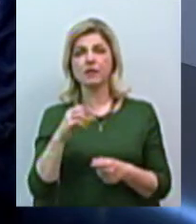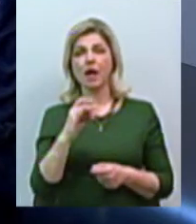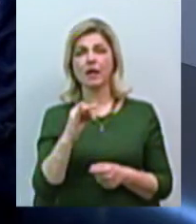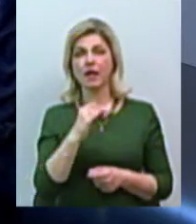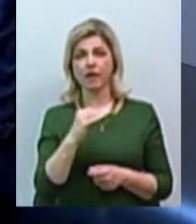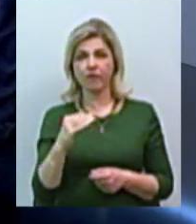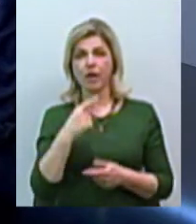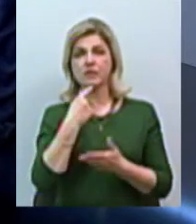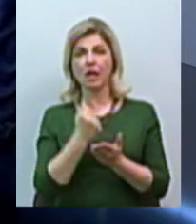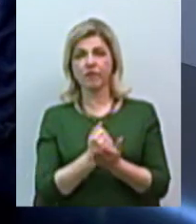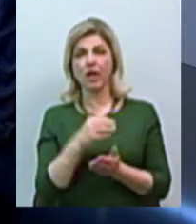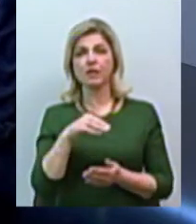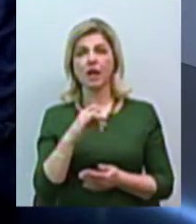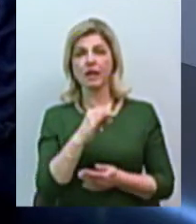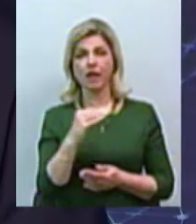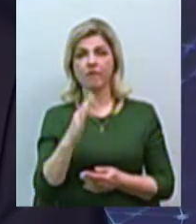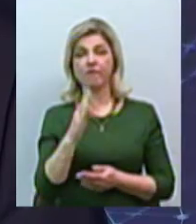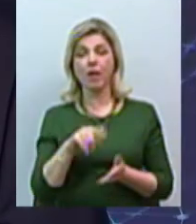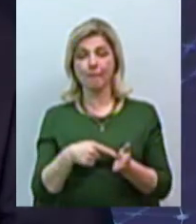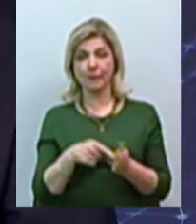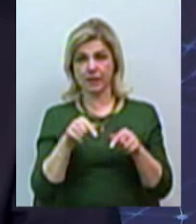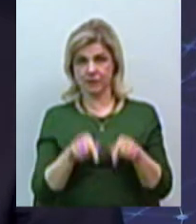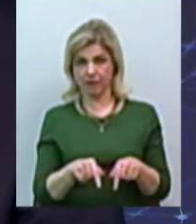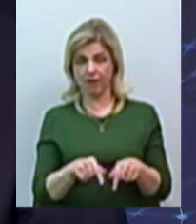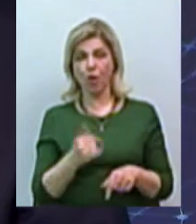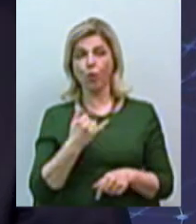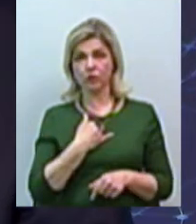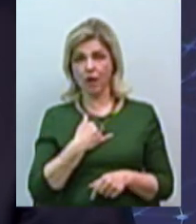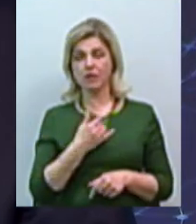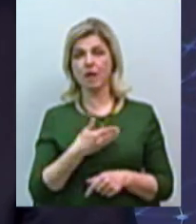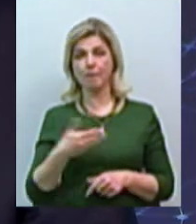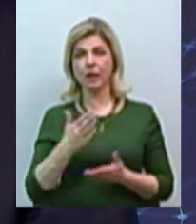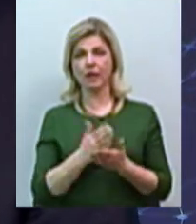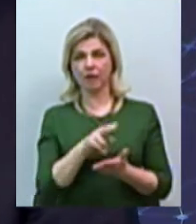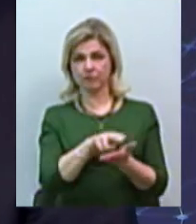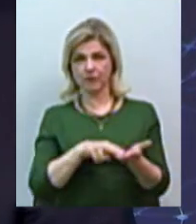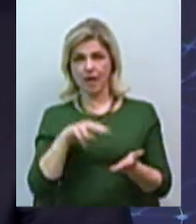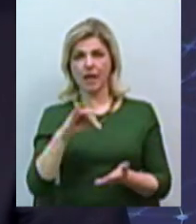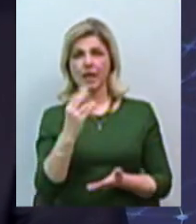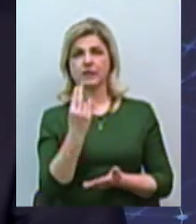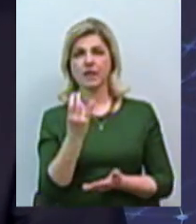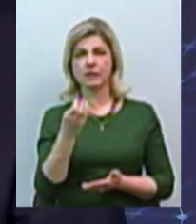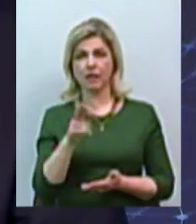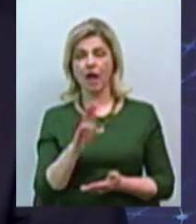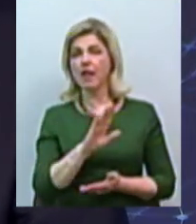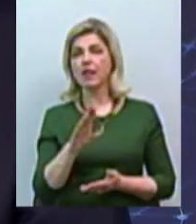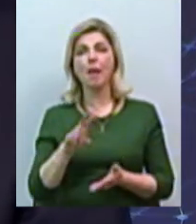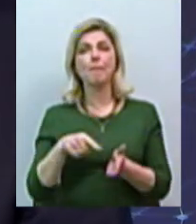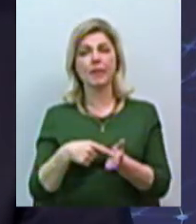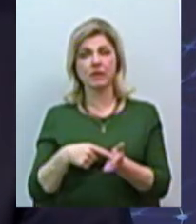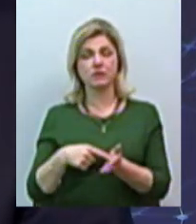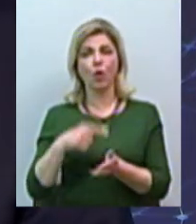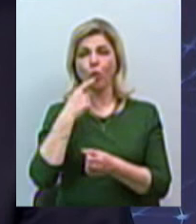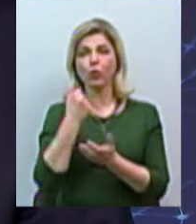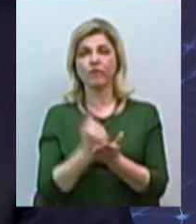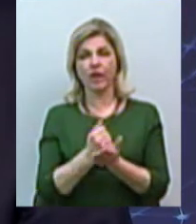і затвердження тарифу в місті. В нас ми є ліцензіатами. Тобто, не місто встановлює тариф, а